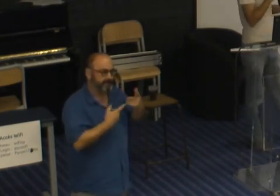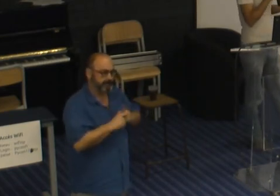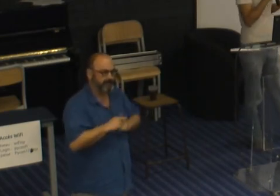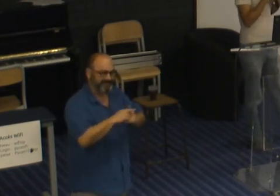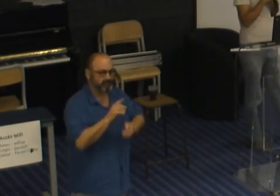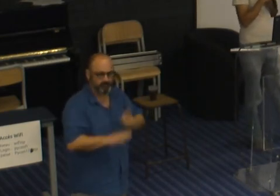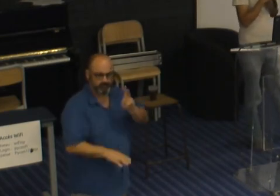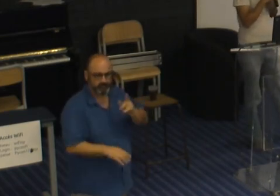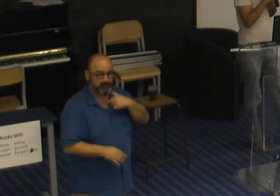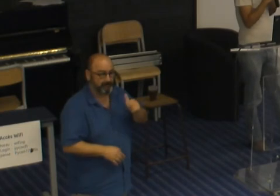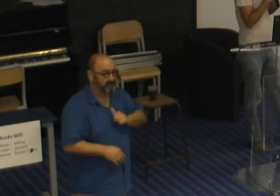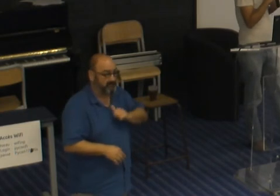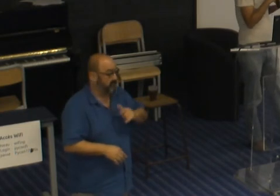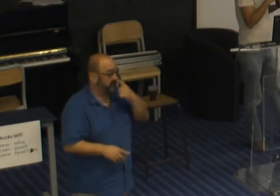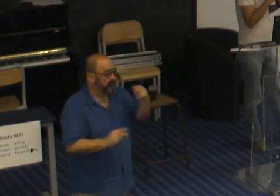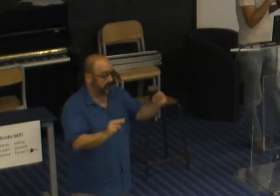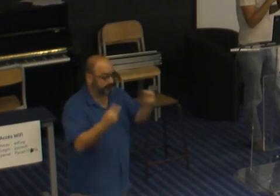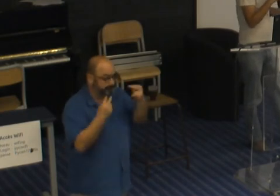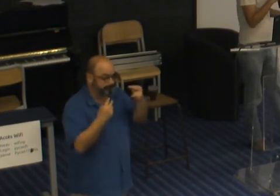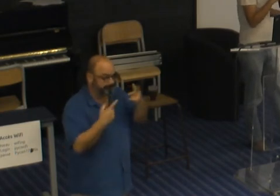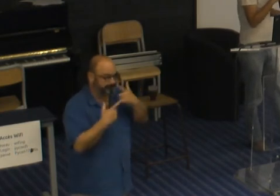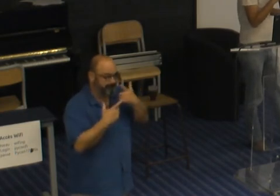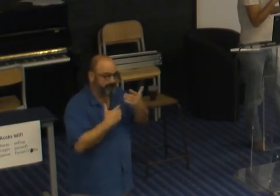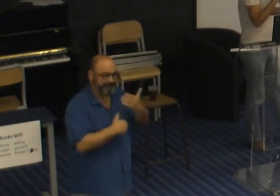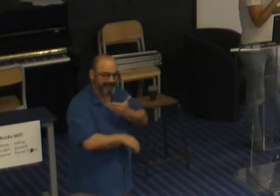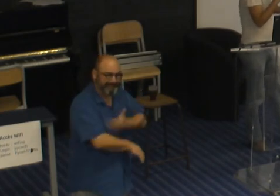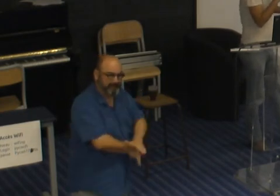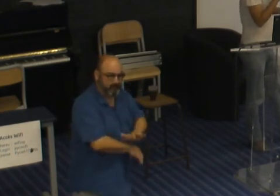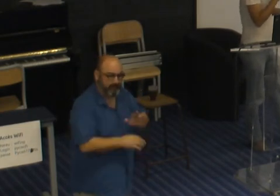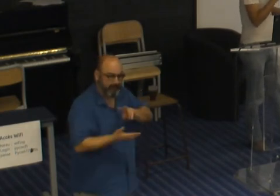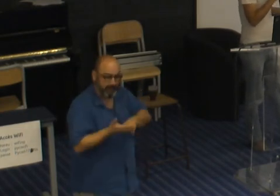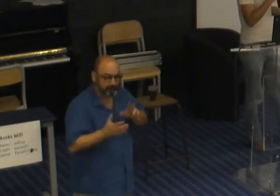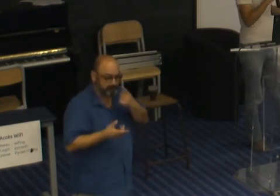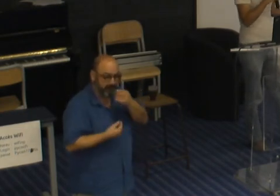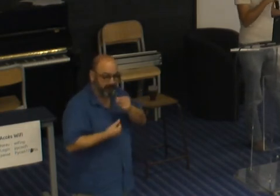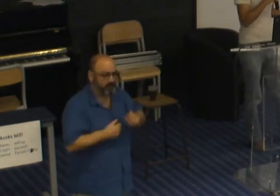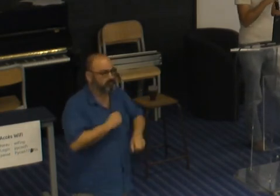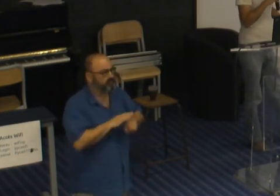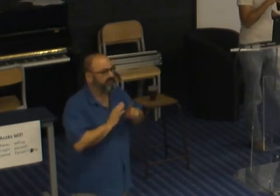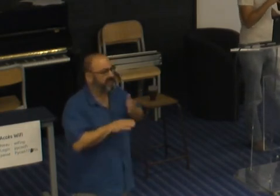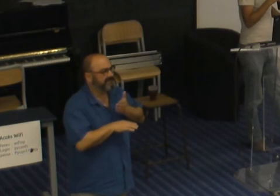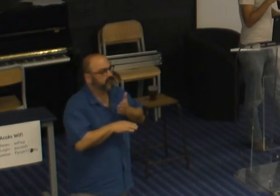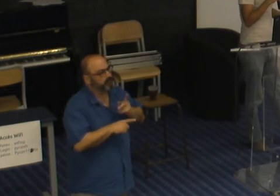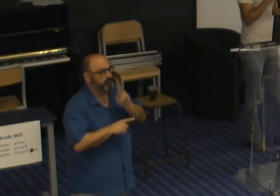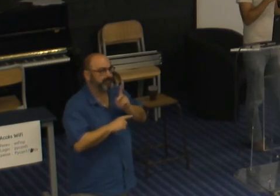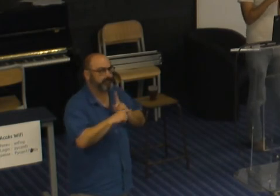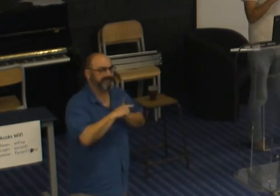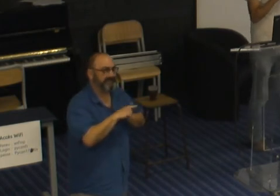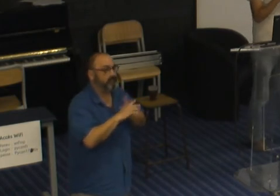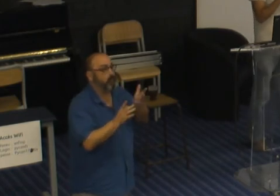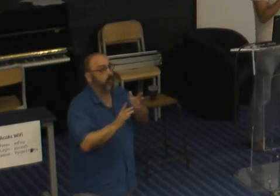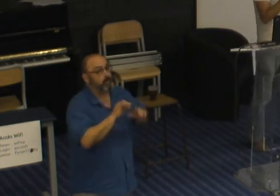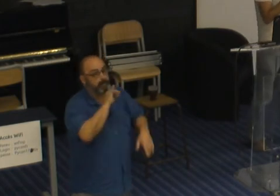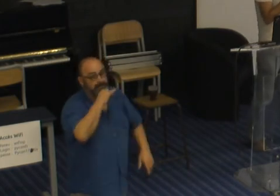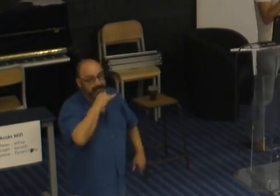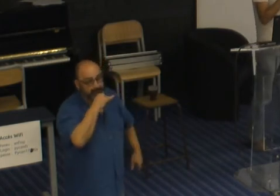sens où personnellement j'ai jamais ressenti de réelle discrimination sauf presque que de la discrimination positive ou de la maladresse de la